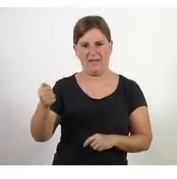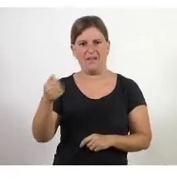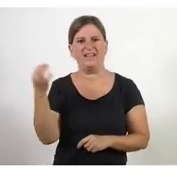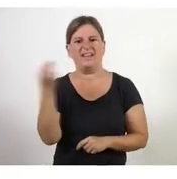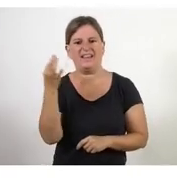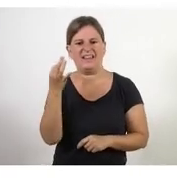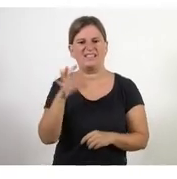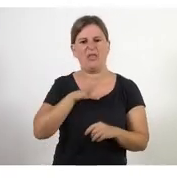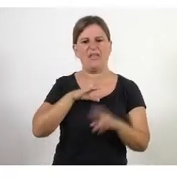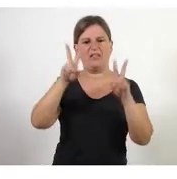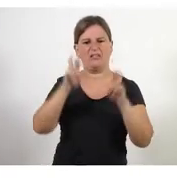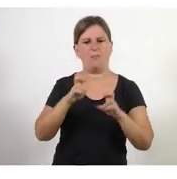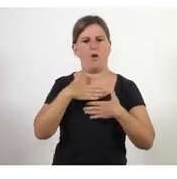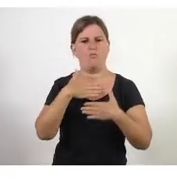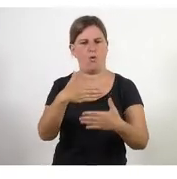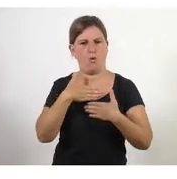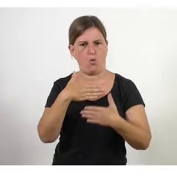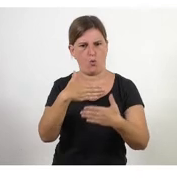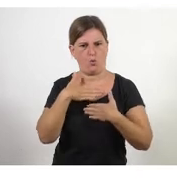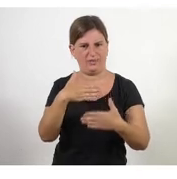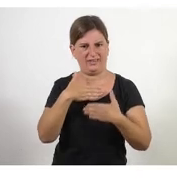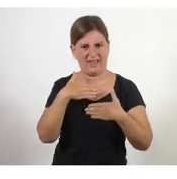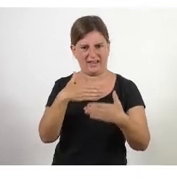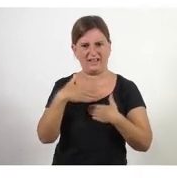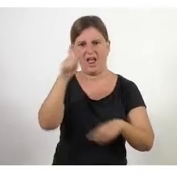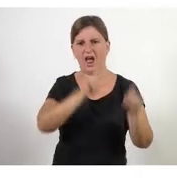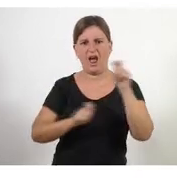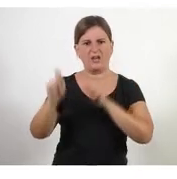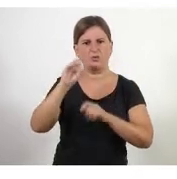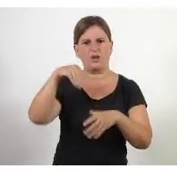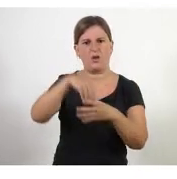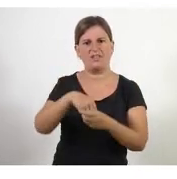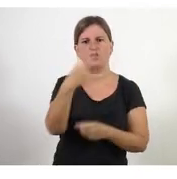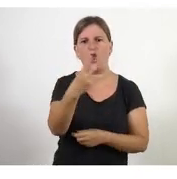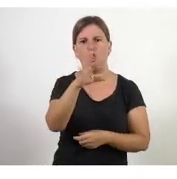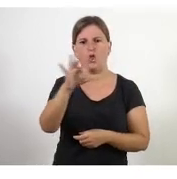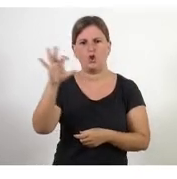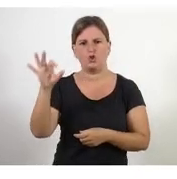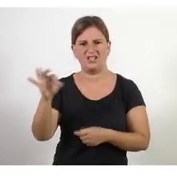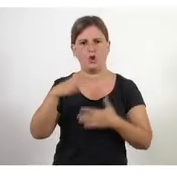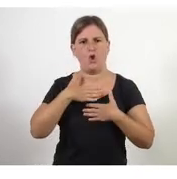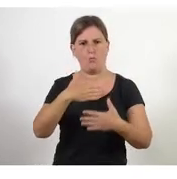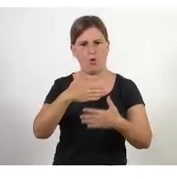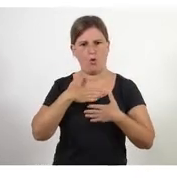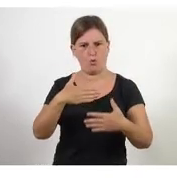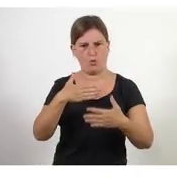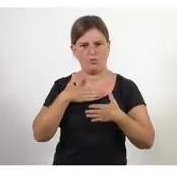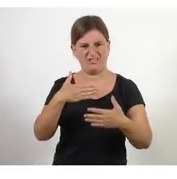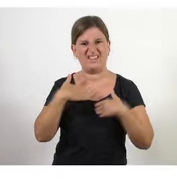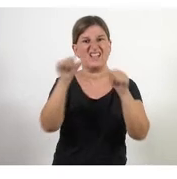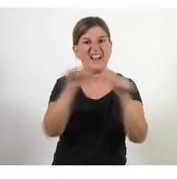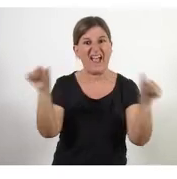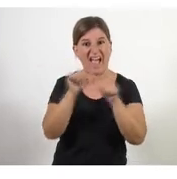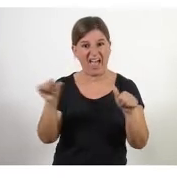associació de voluntariat, perquè es pon una idea, una associació on hi havia més de 200 voluntaris actius setmanalment.